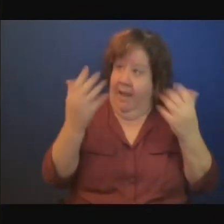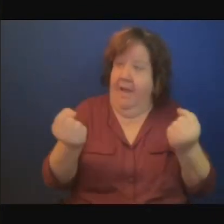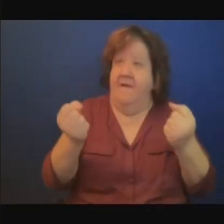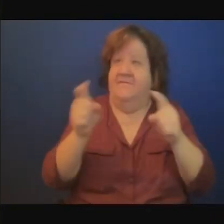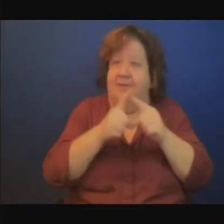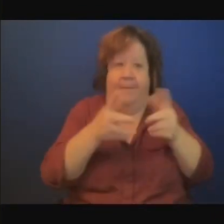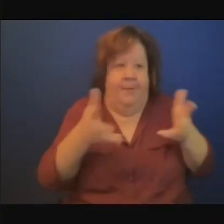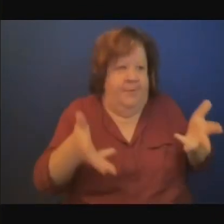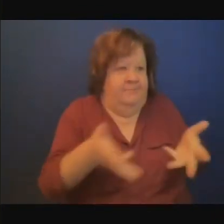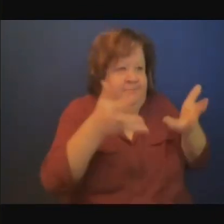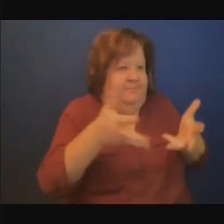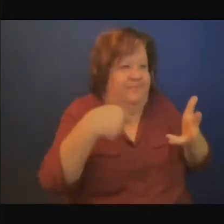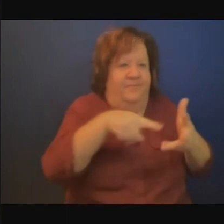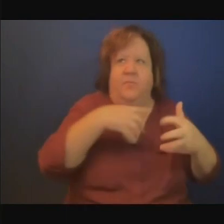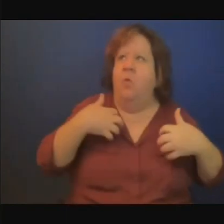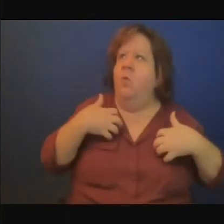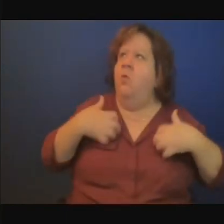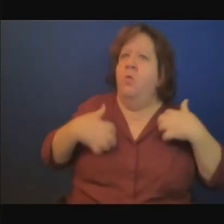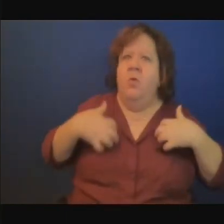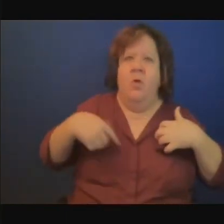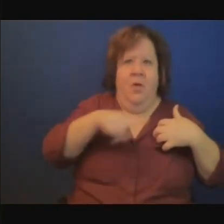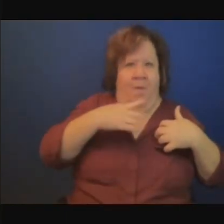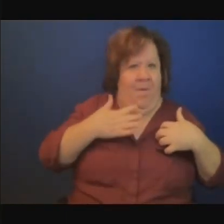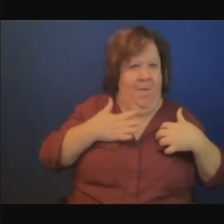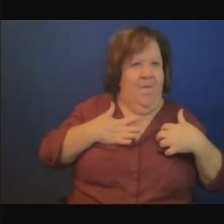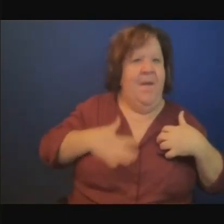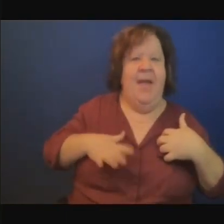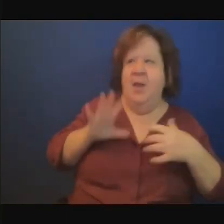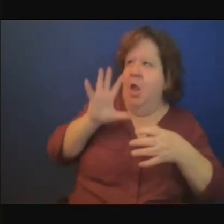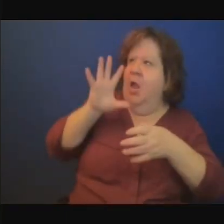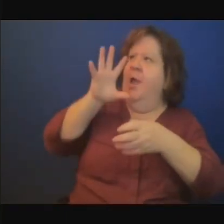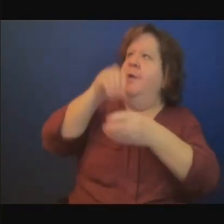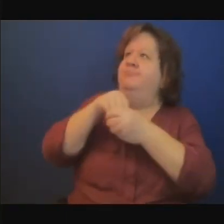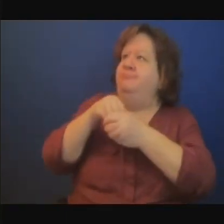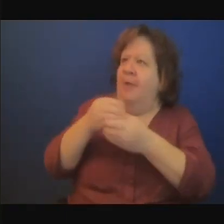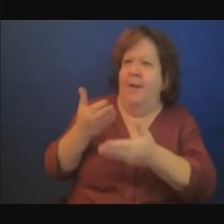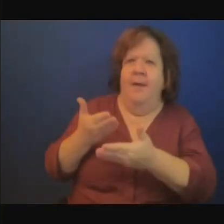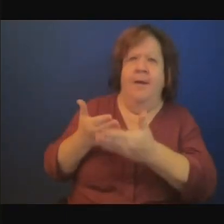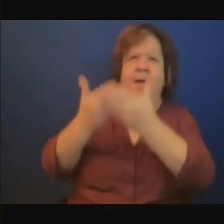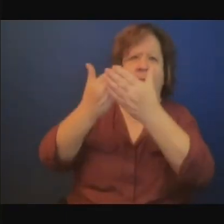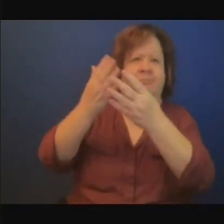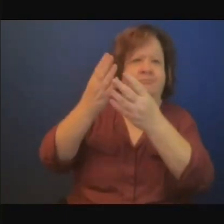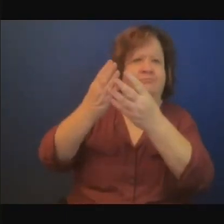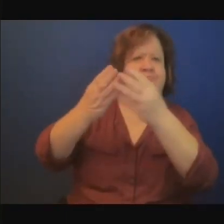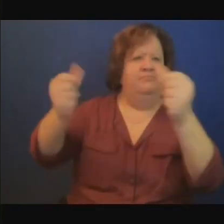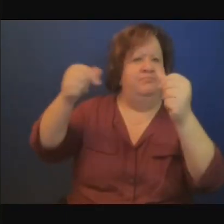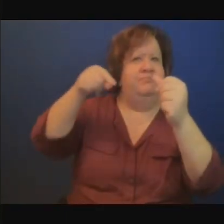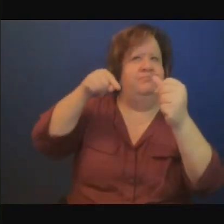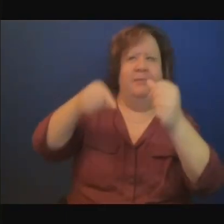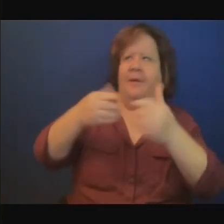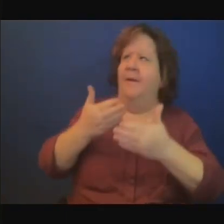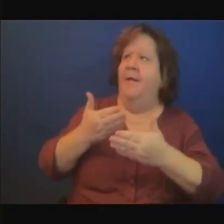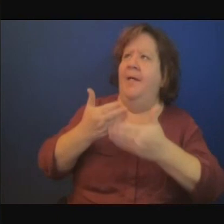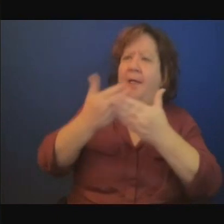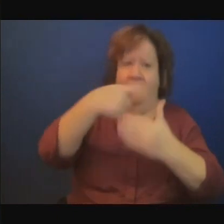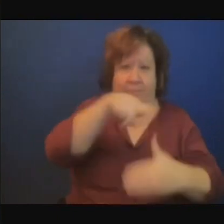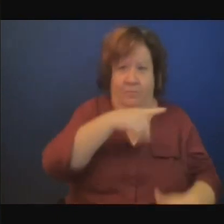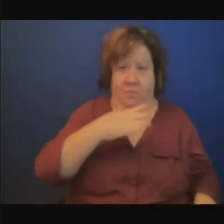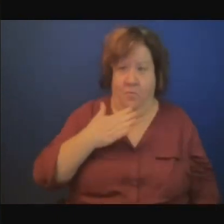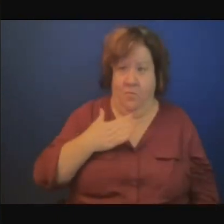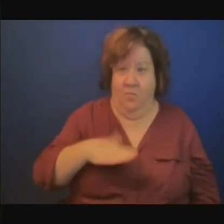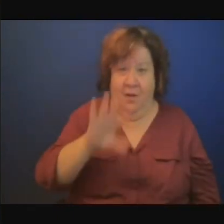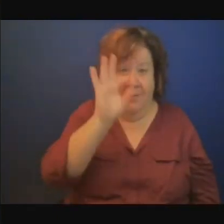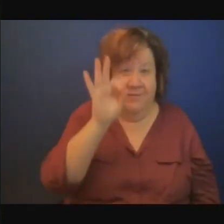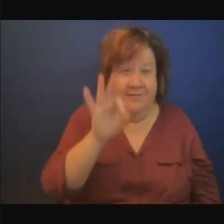non pas tant pour combler ce fossé de la transition, mais la façon de